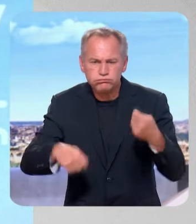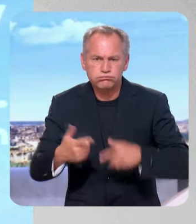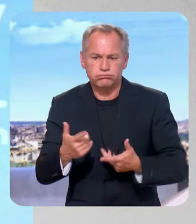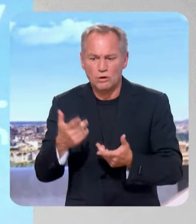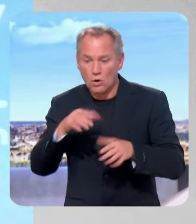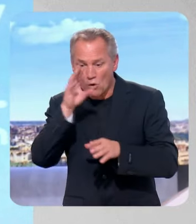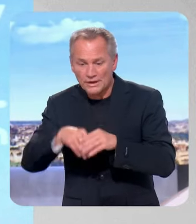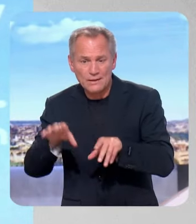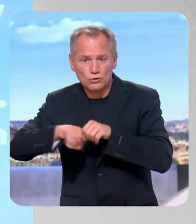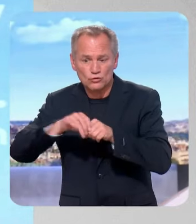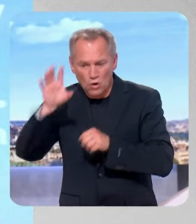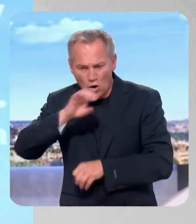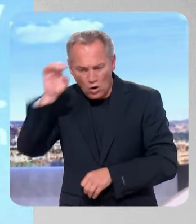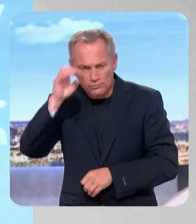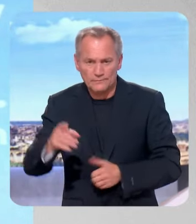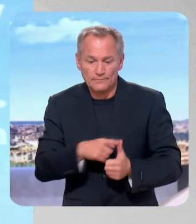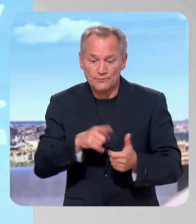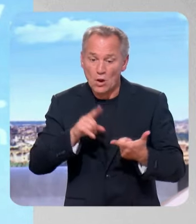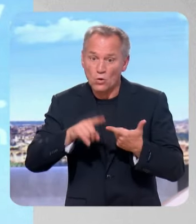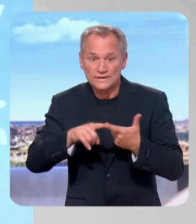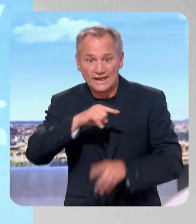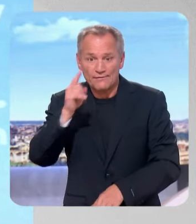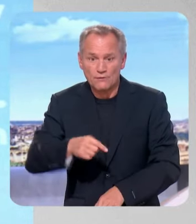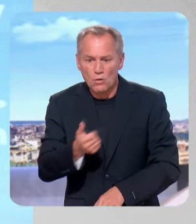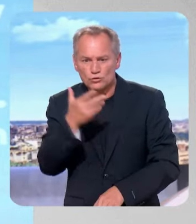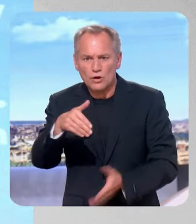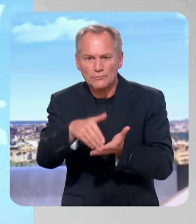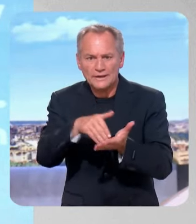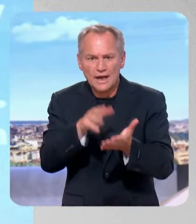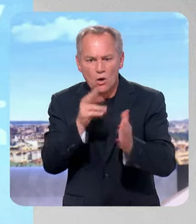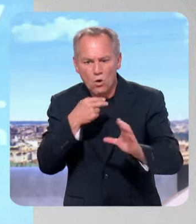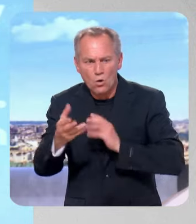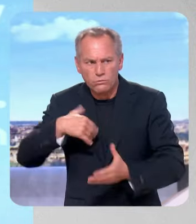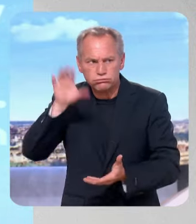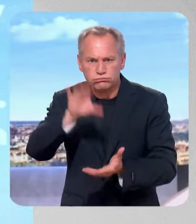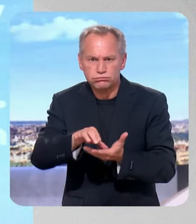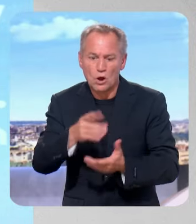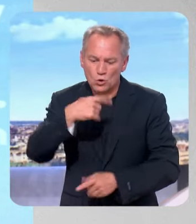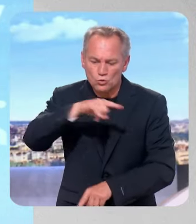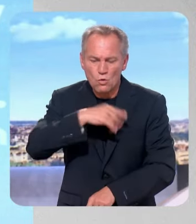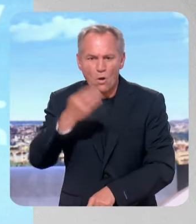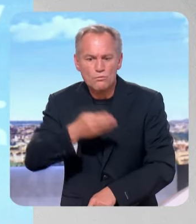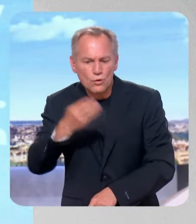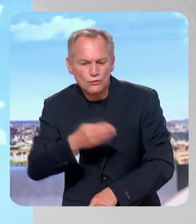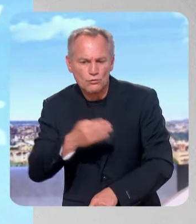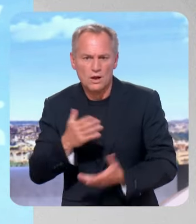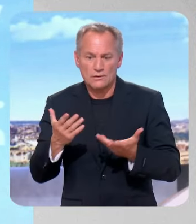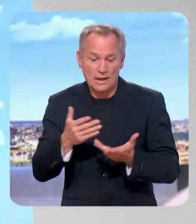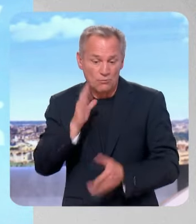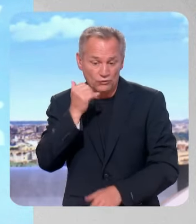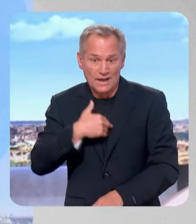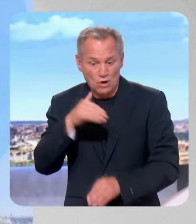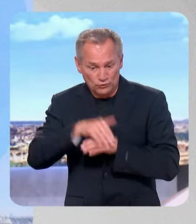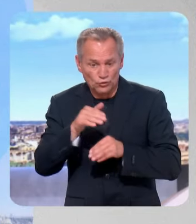La deuxième condition, c'est l'argent. Tout ça demande des dizaines de milliards d'euros d'investissement. Donc nous avons besoin de mettre en place ce que je défendrais ce soir à